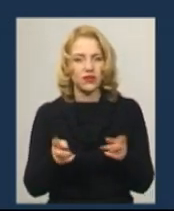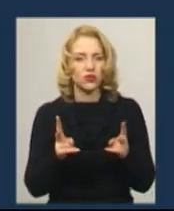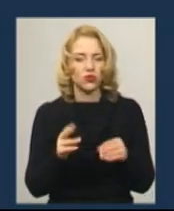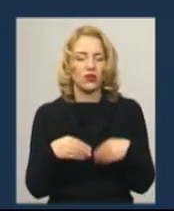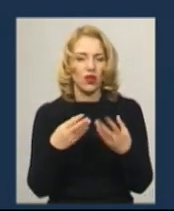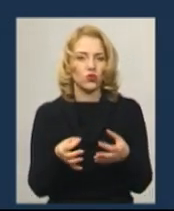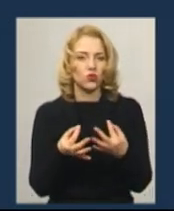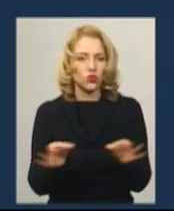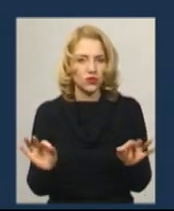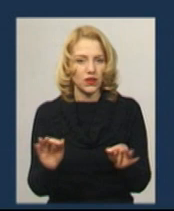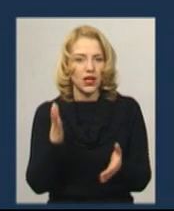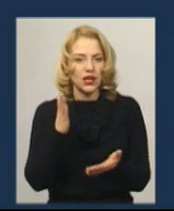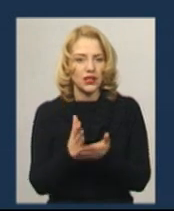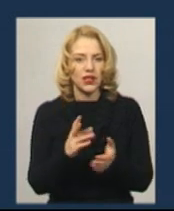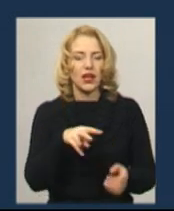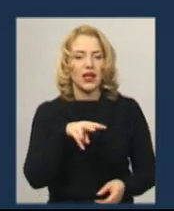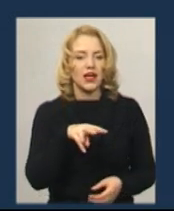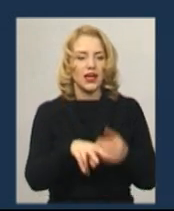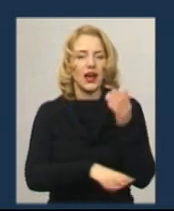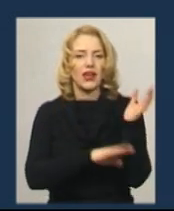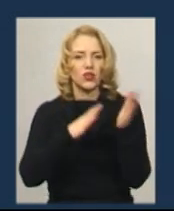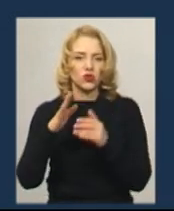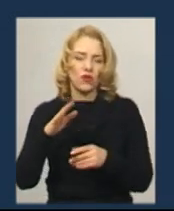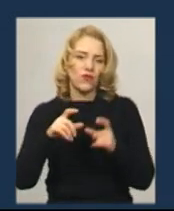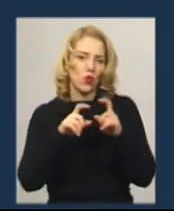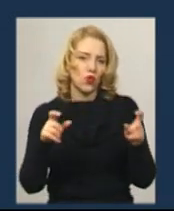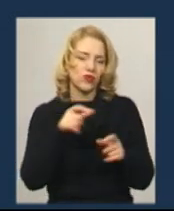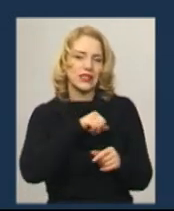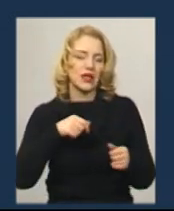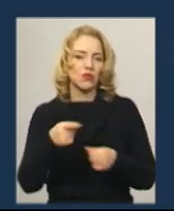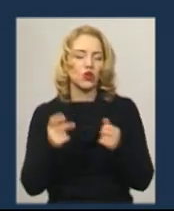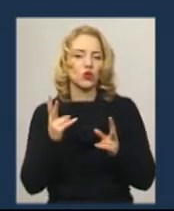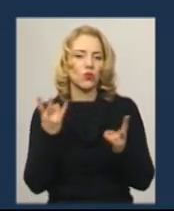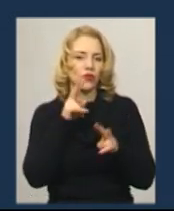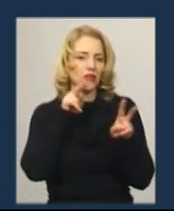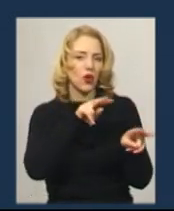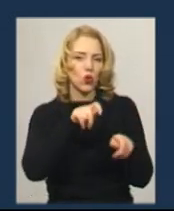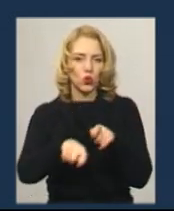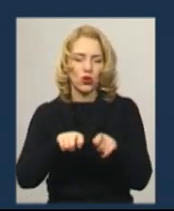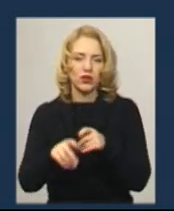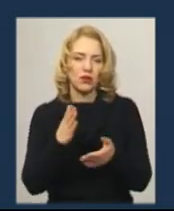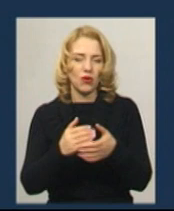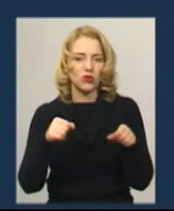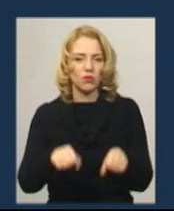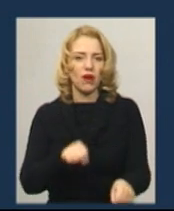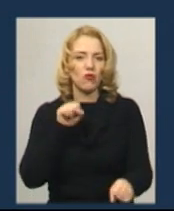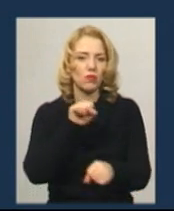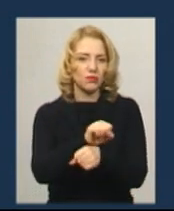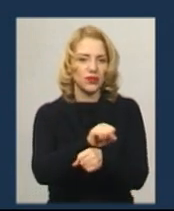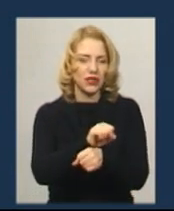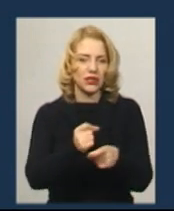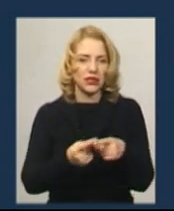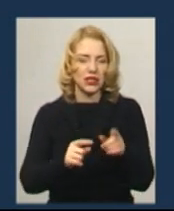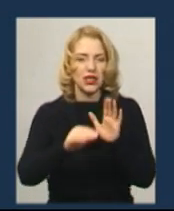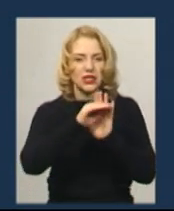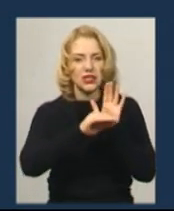дозволи, є місцеві органи самоврядування, які мають цю справу контролювати, мають право припинити. Це згідно з 15-ї статті